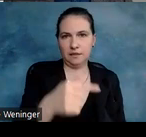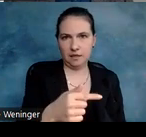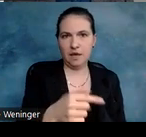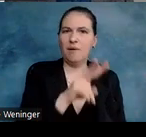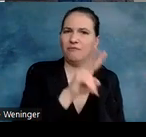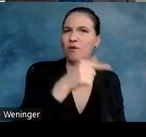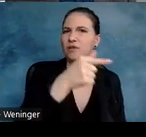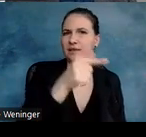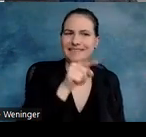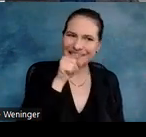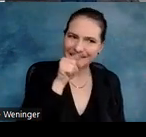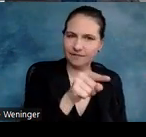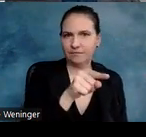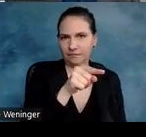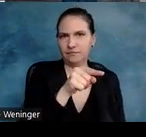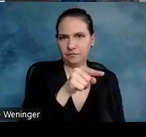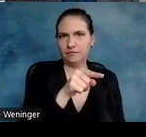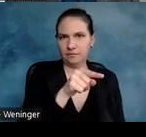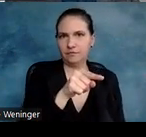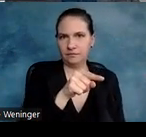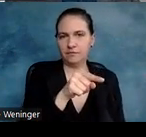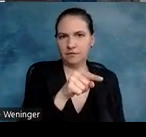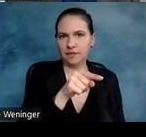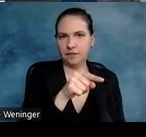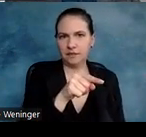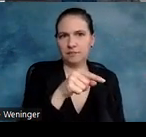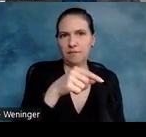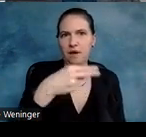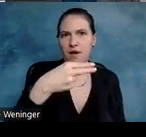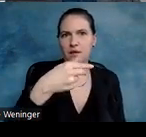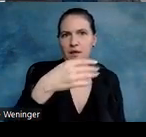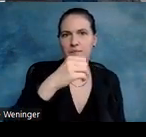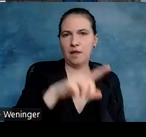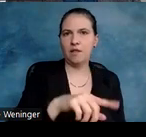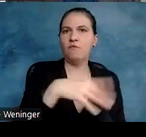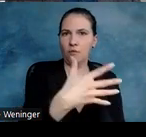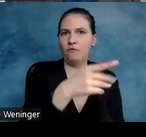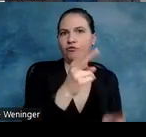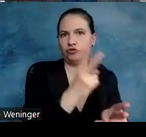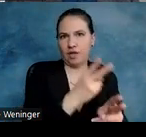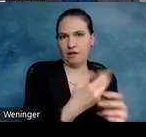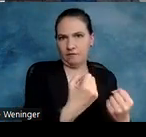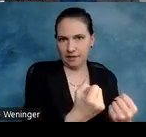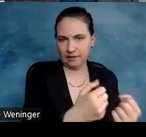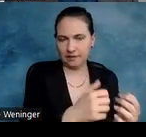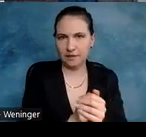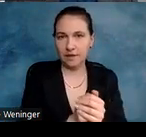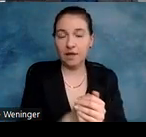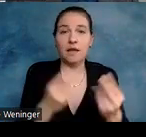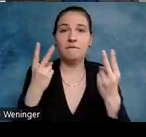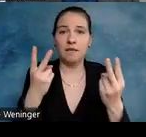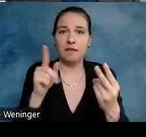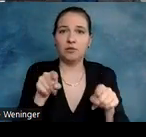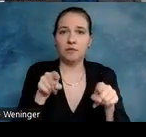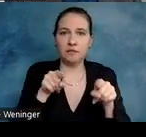das Format im Web für HTML5, das im Standard vorgeschrieben ist. Wichtig ist, es muss synchron